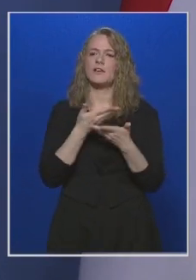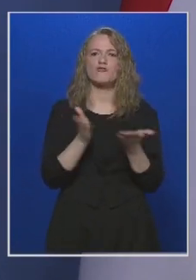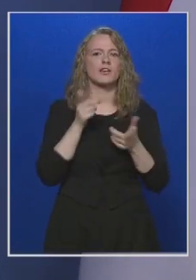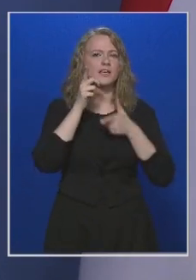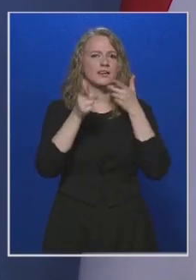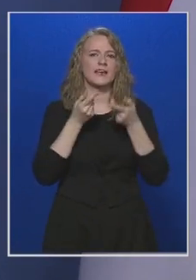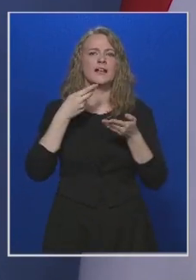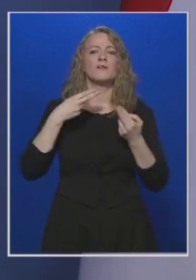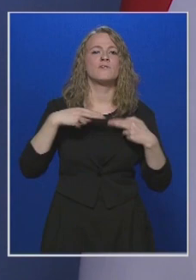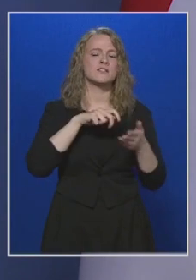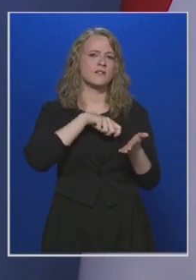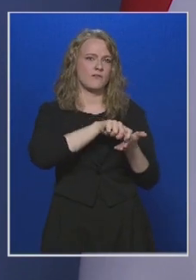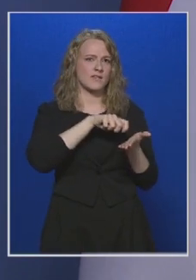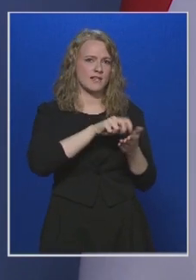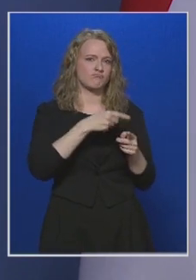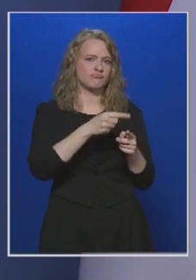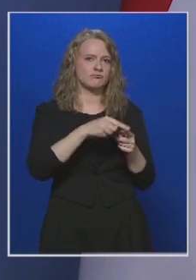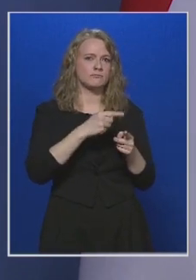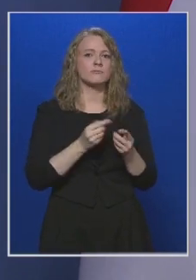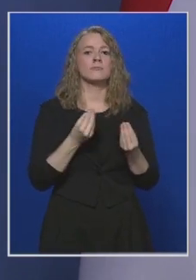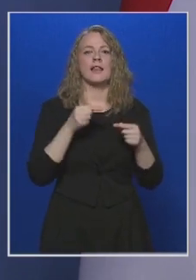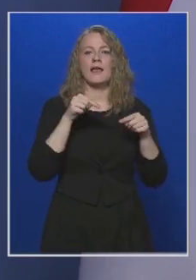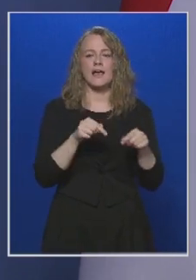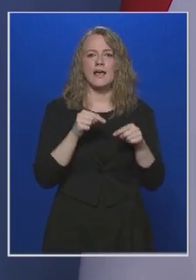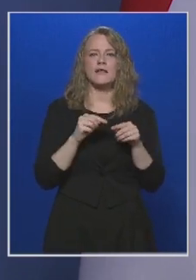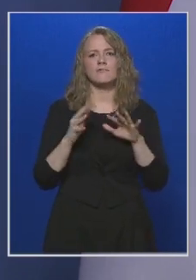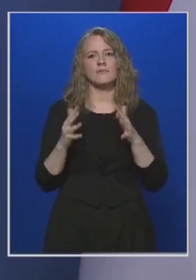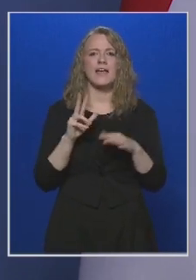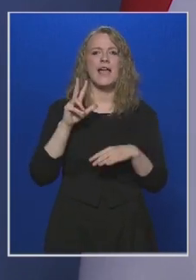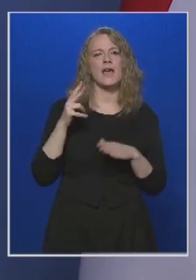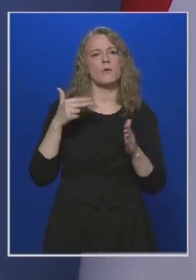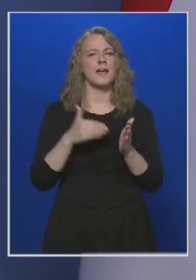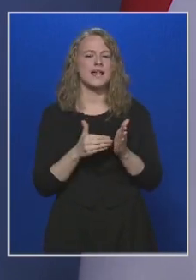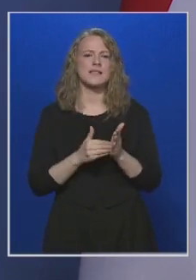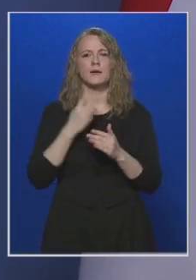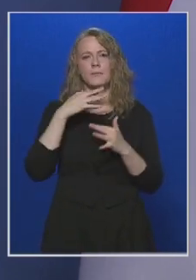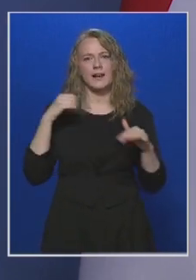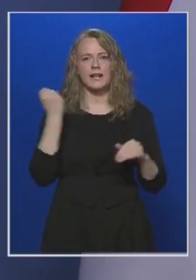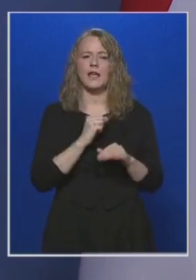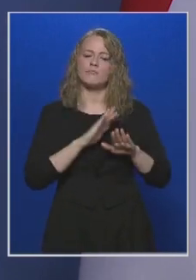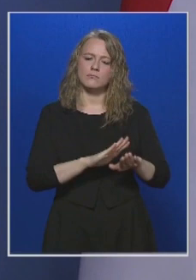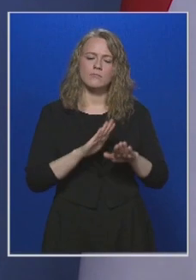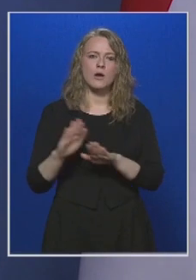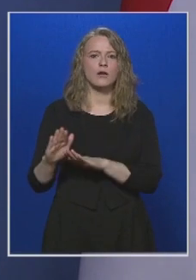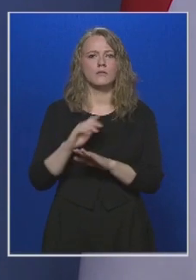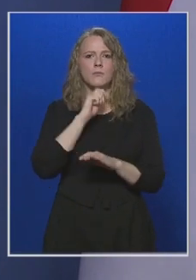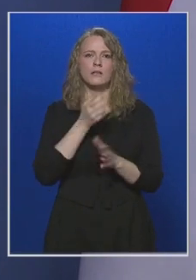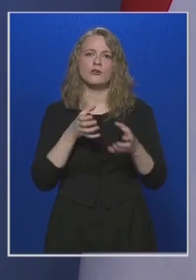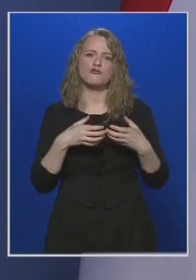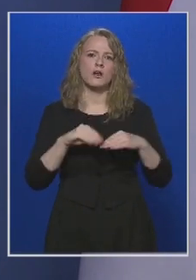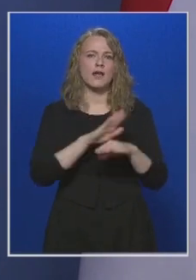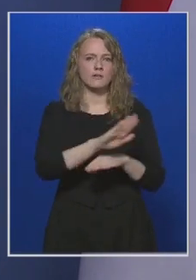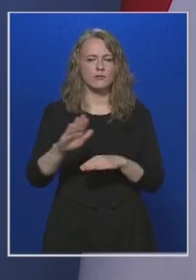visszafizetni, mert ez potenciálisan 3000 milliárd forintot hagy a magyar családoknál, és szeretném azt is